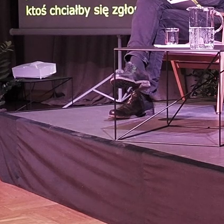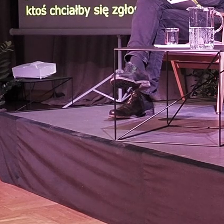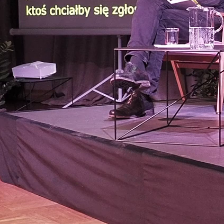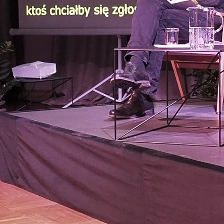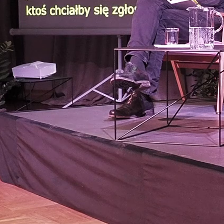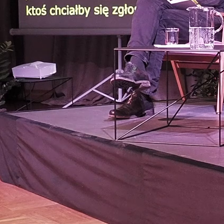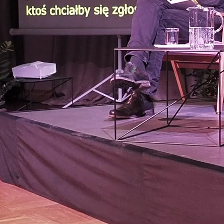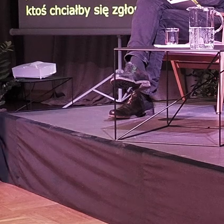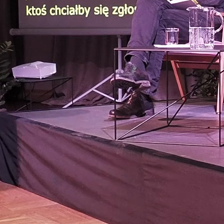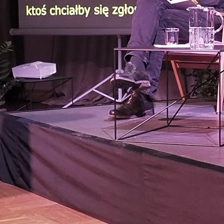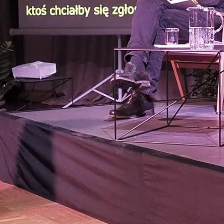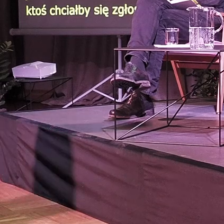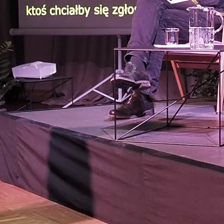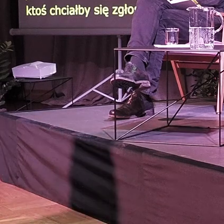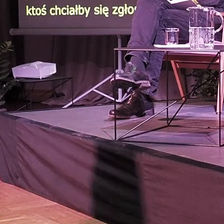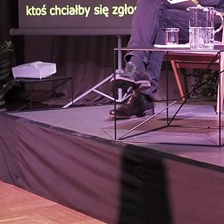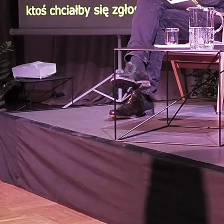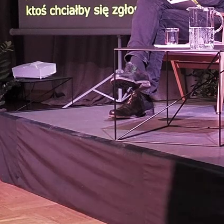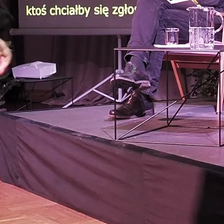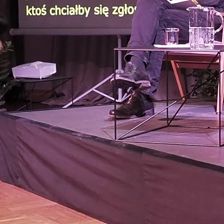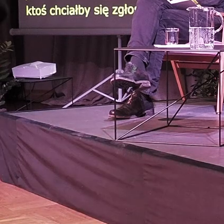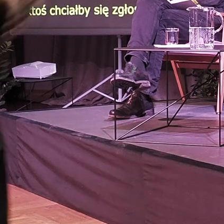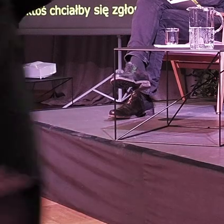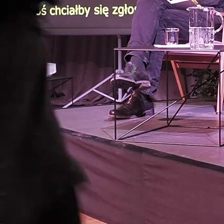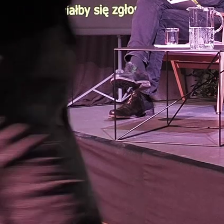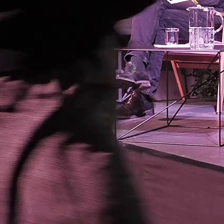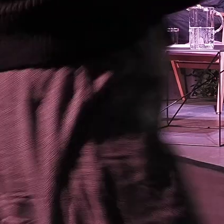To tam zapraszam. Będzie migane, tak?